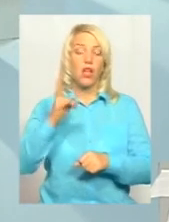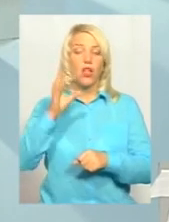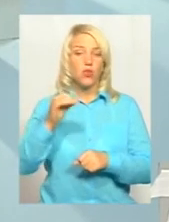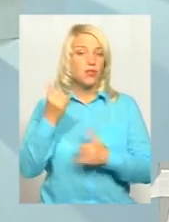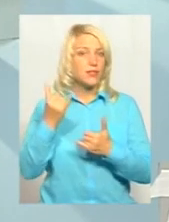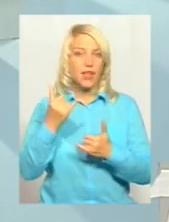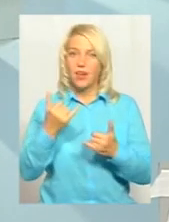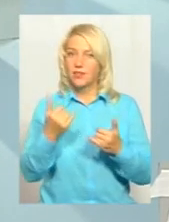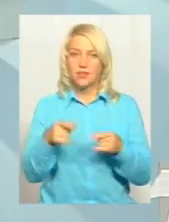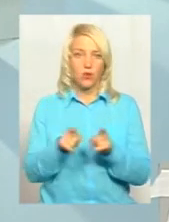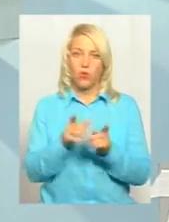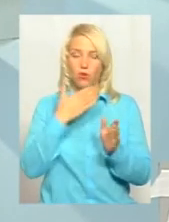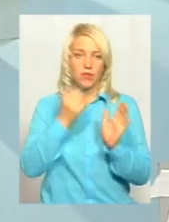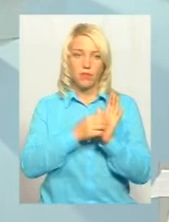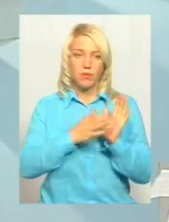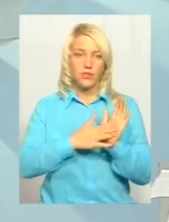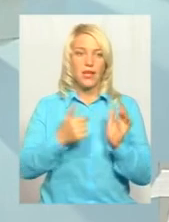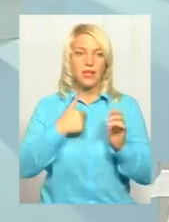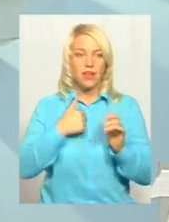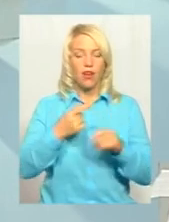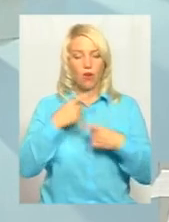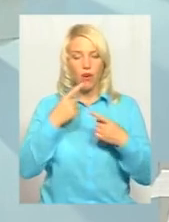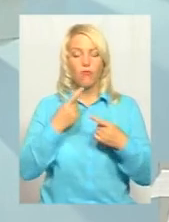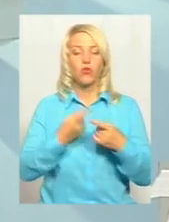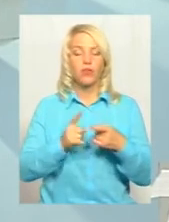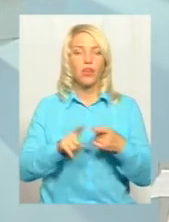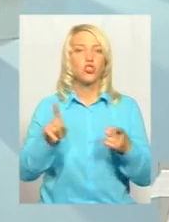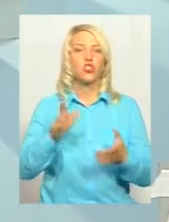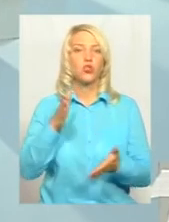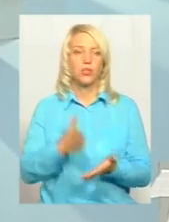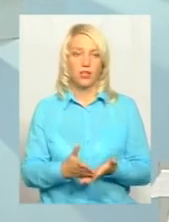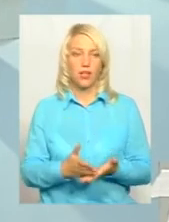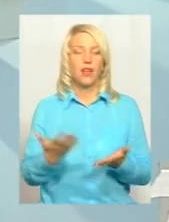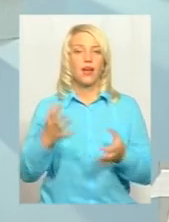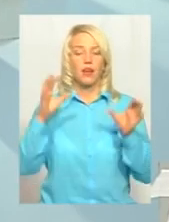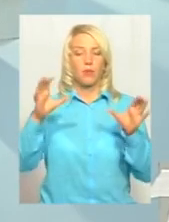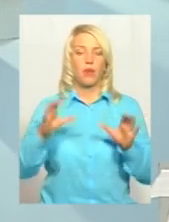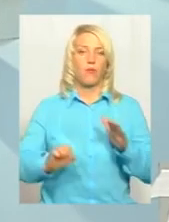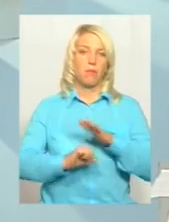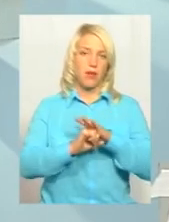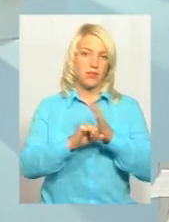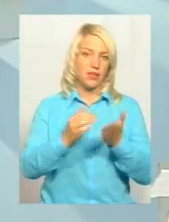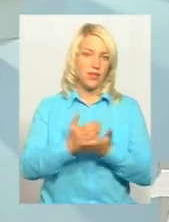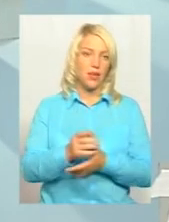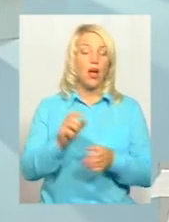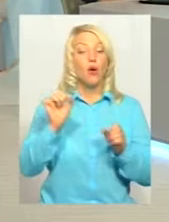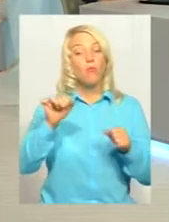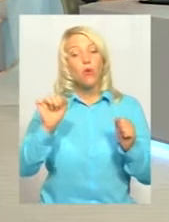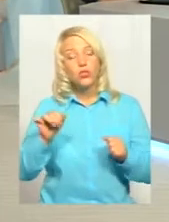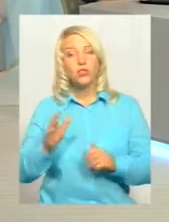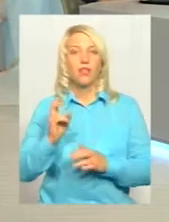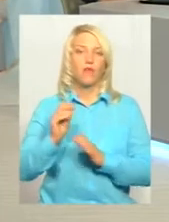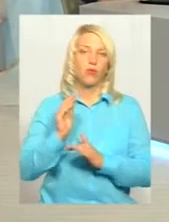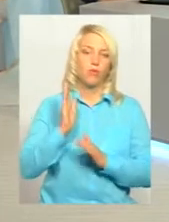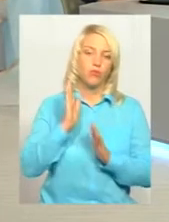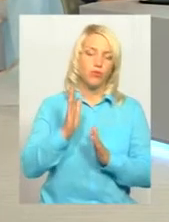грошова. На даний час я коментую те, що є. Яка сьогодні є права база, що є. Можливо, і будуть якісь передбачені